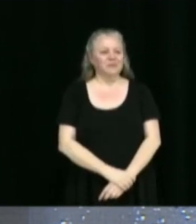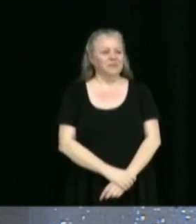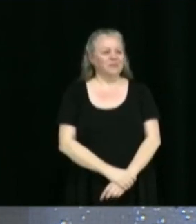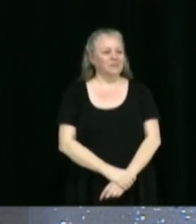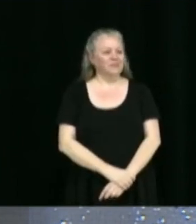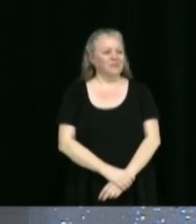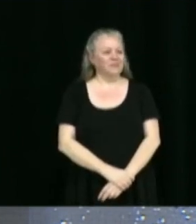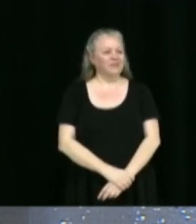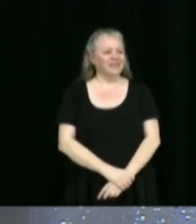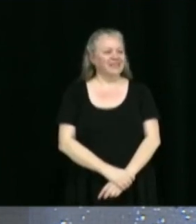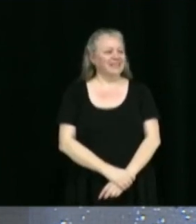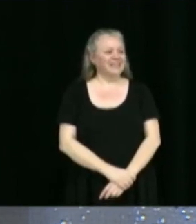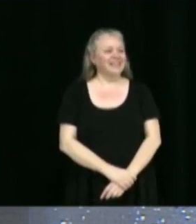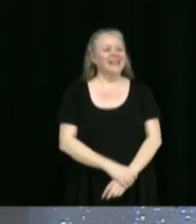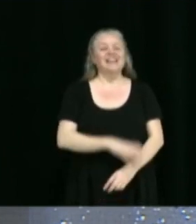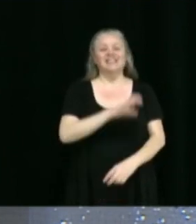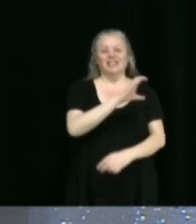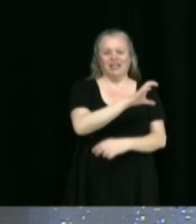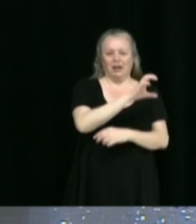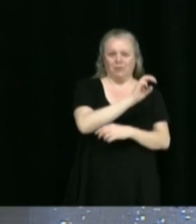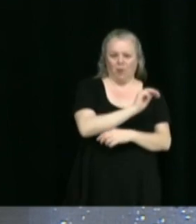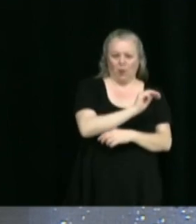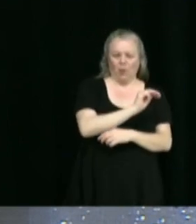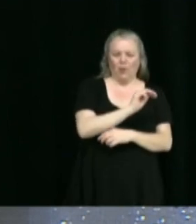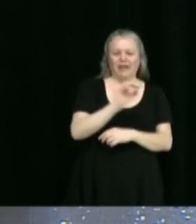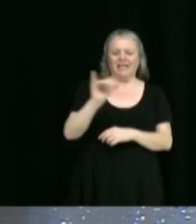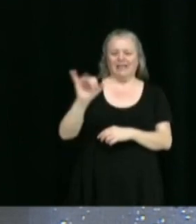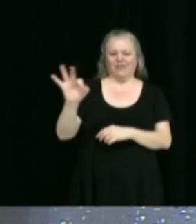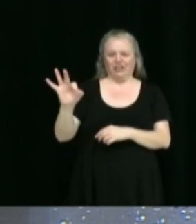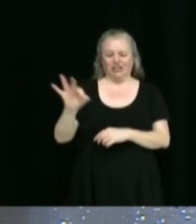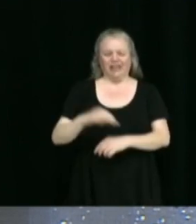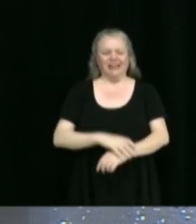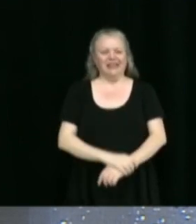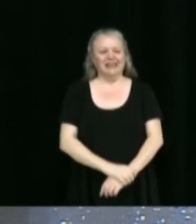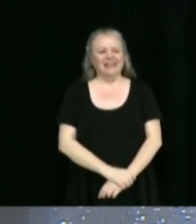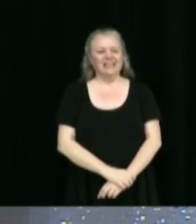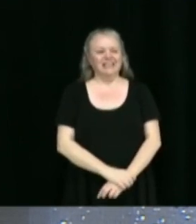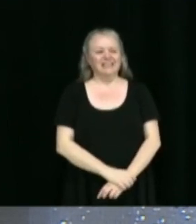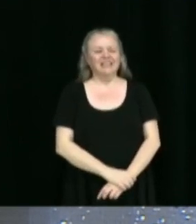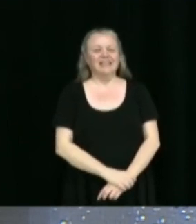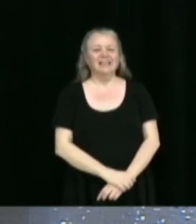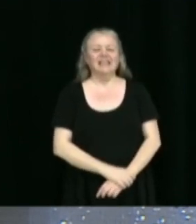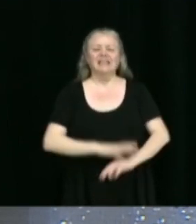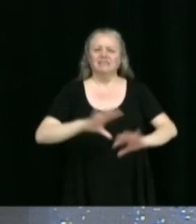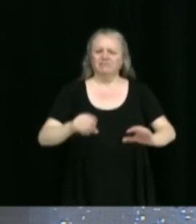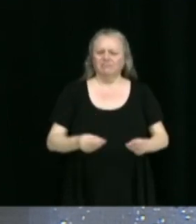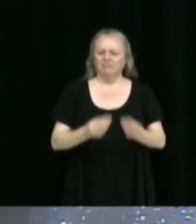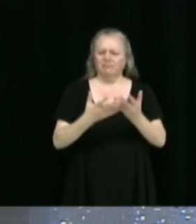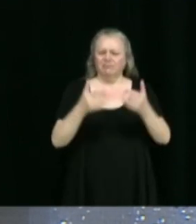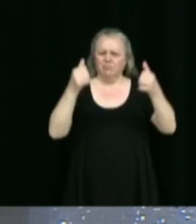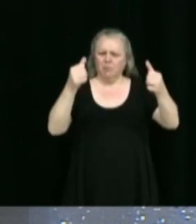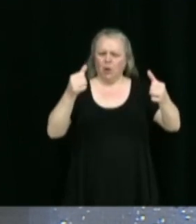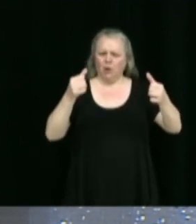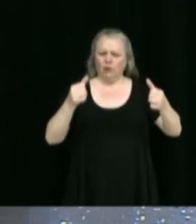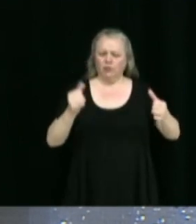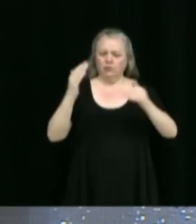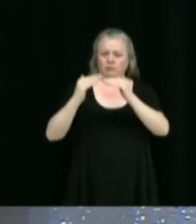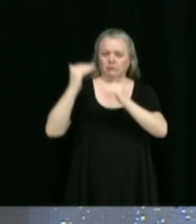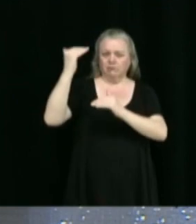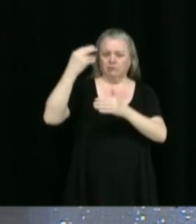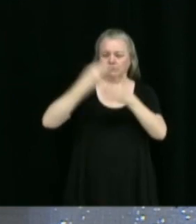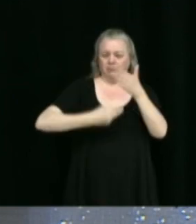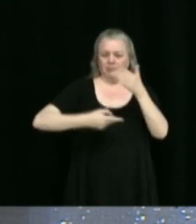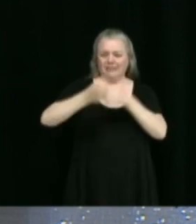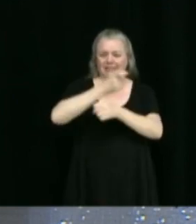Je pense que Chantal Moreau, Yannick Fréchette, création d'un poste cadre contractuel